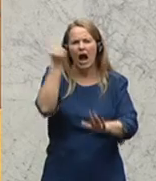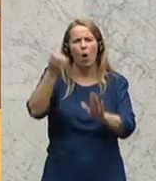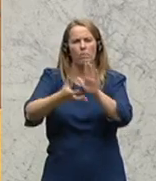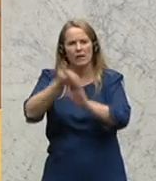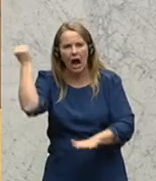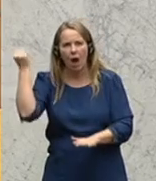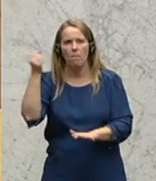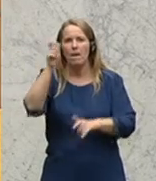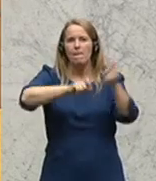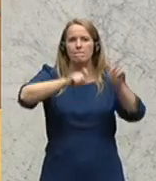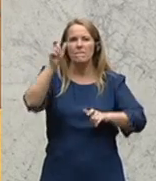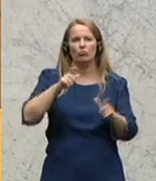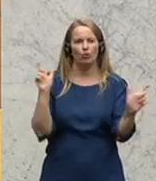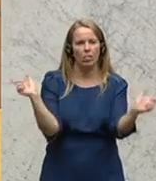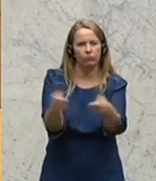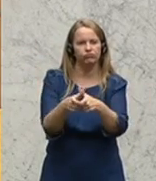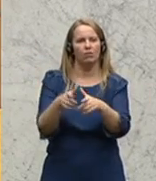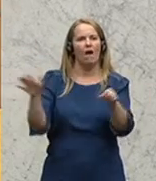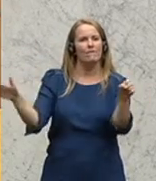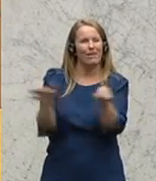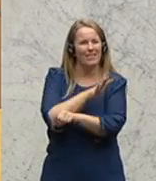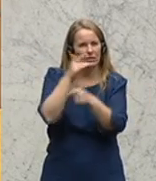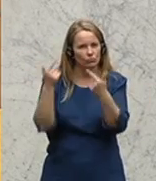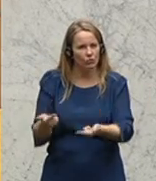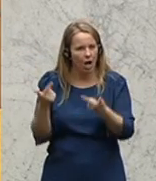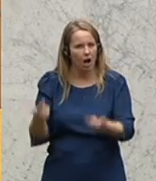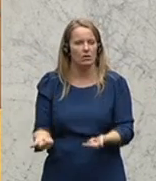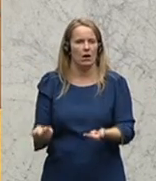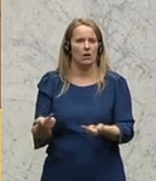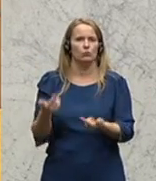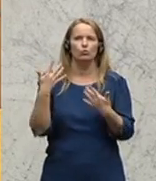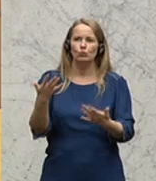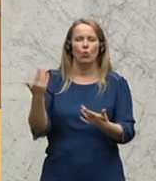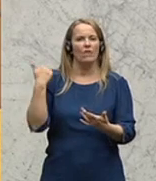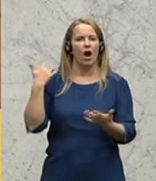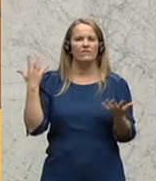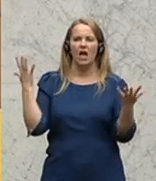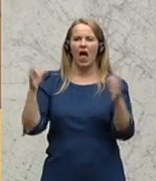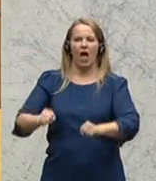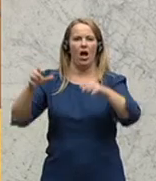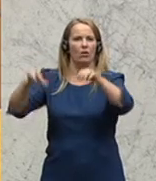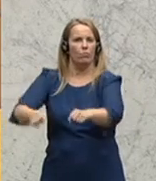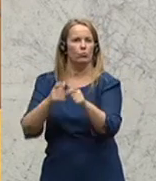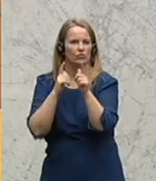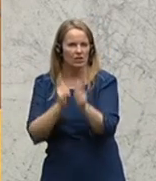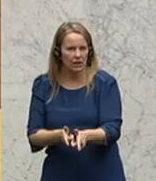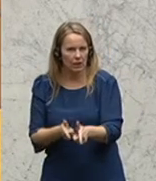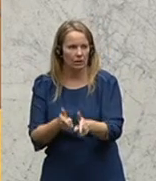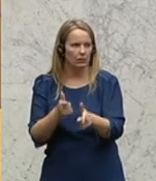Deportation von Menschen, für Vernichtungslager, für sogenannte Eroberungskriege und für